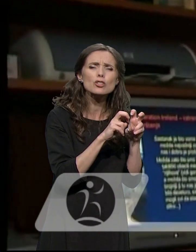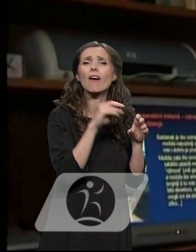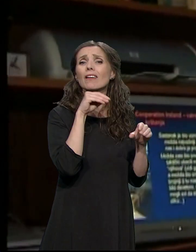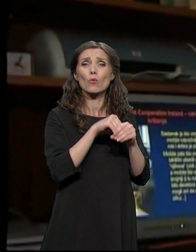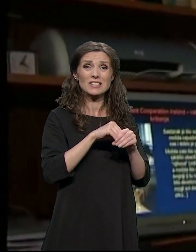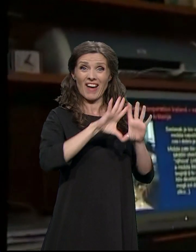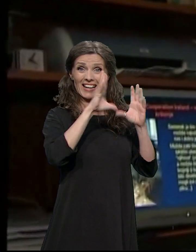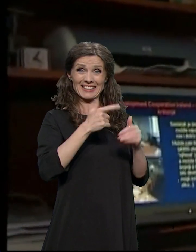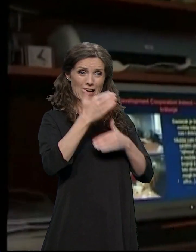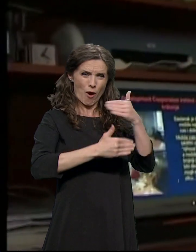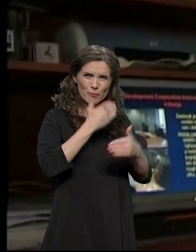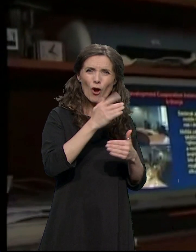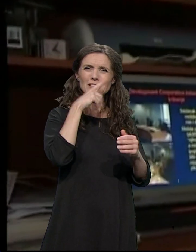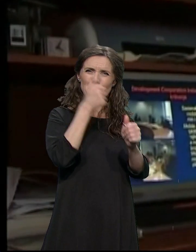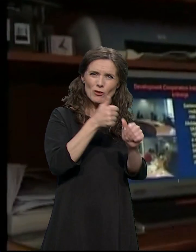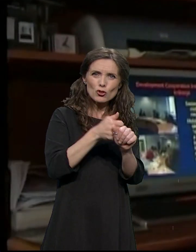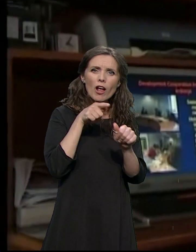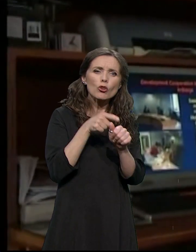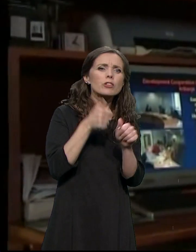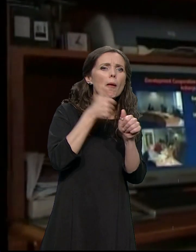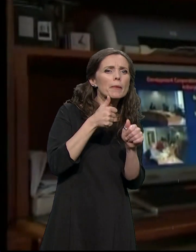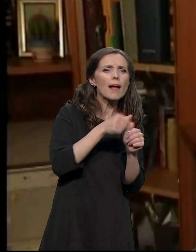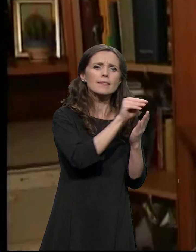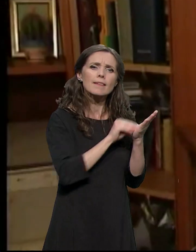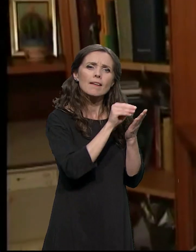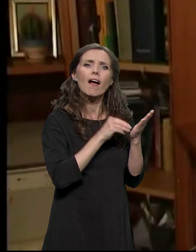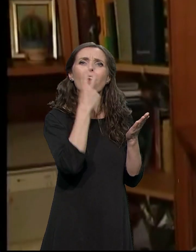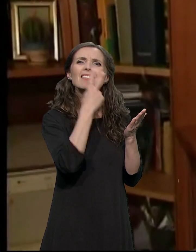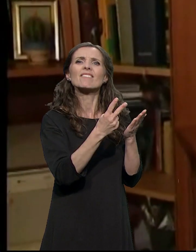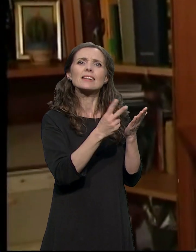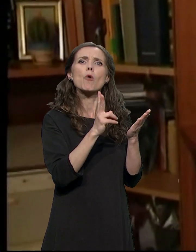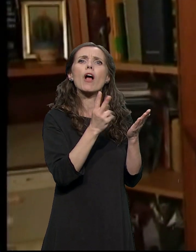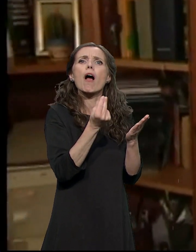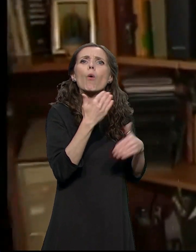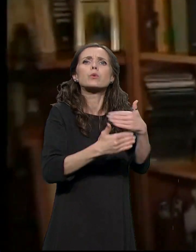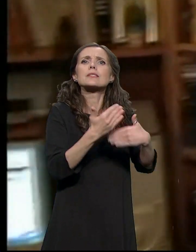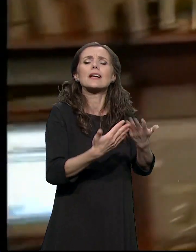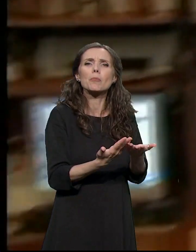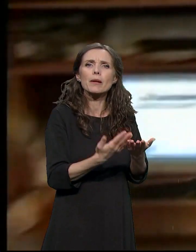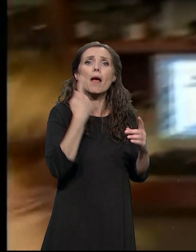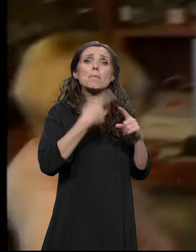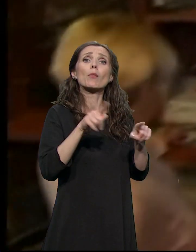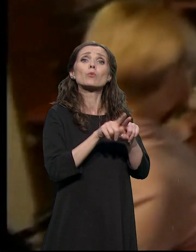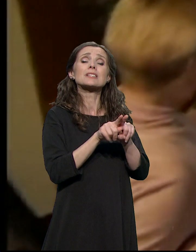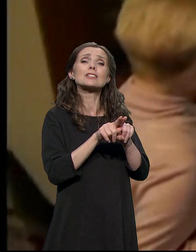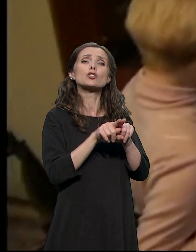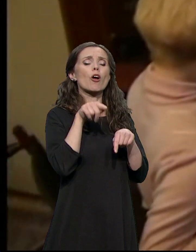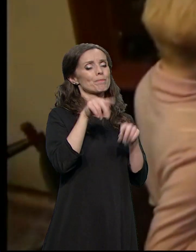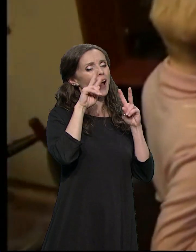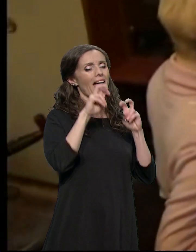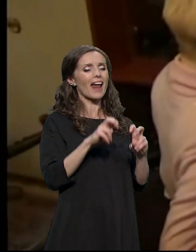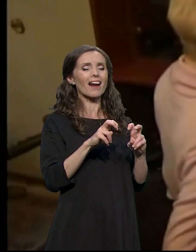čitav proces, da pokaže kako to u Srbiji funkcioniše, uključujući i analizu ekonomske